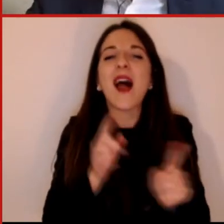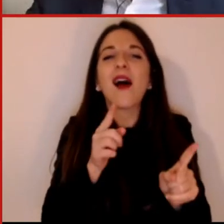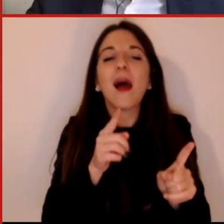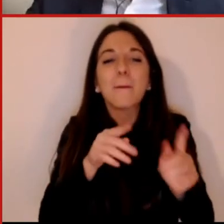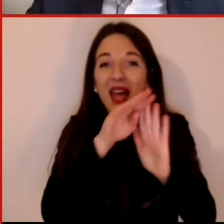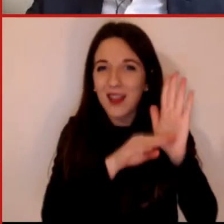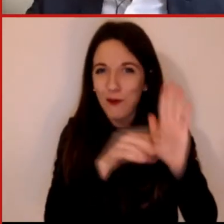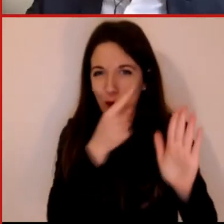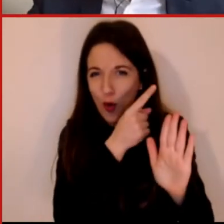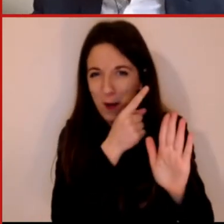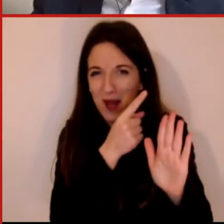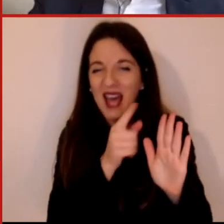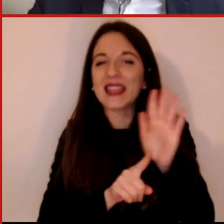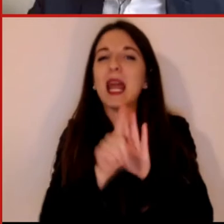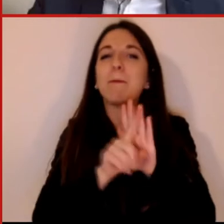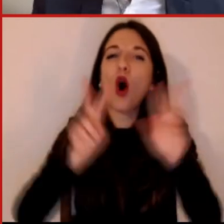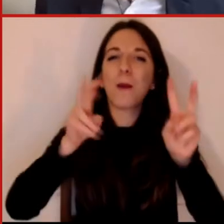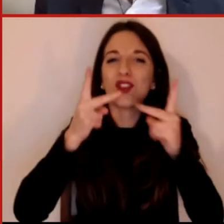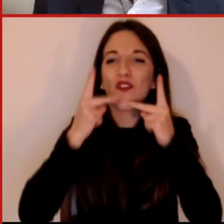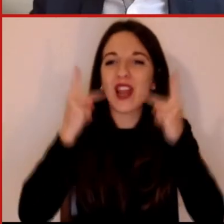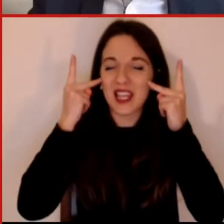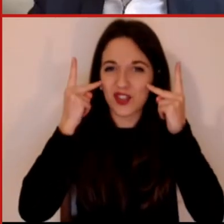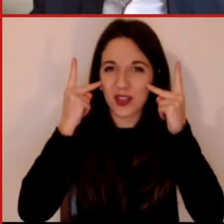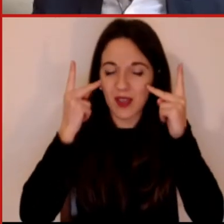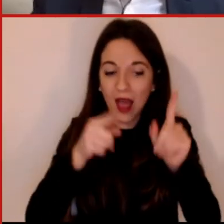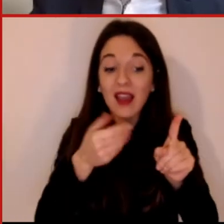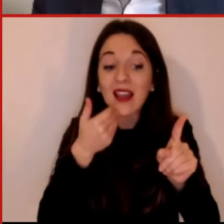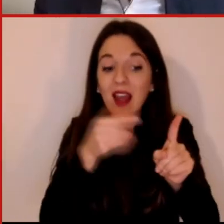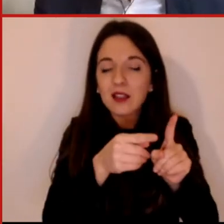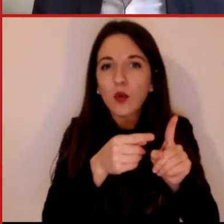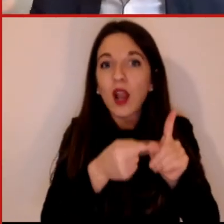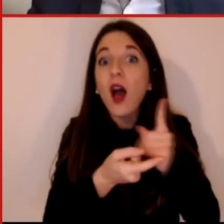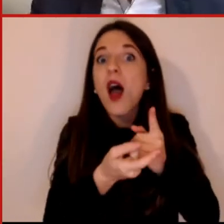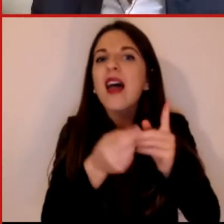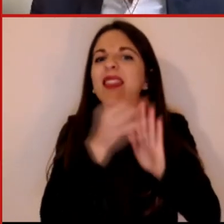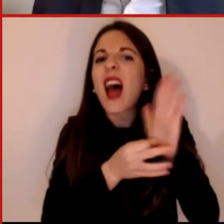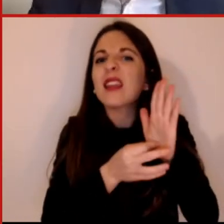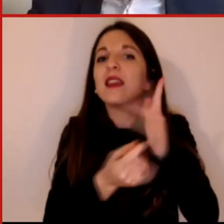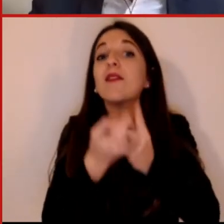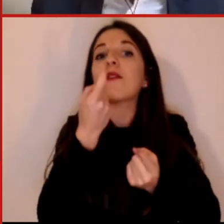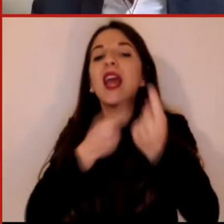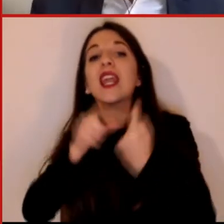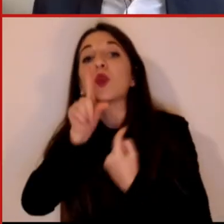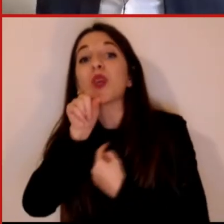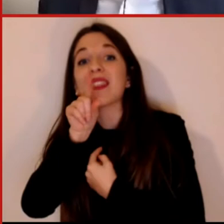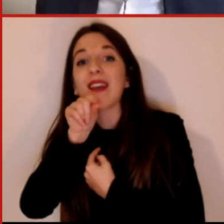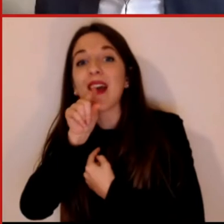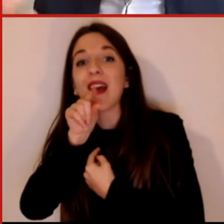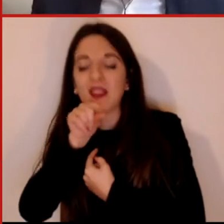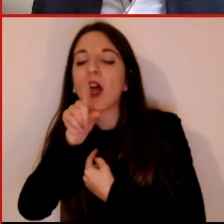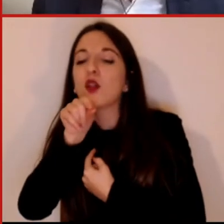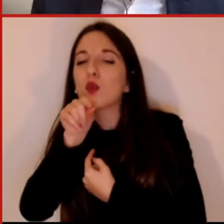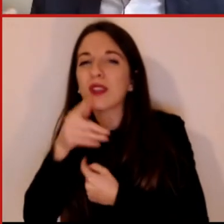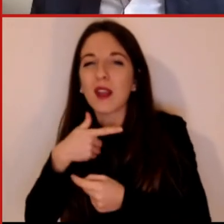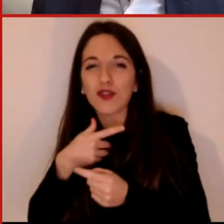feed di Twitter milioni e milioni di tweet giornalmente, li